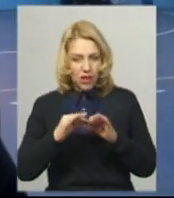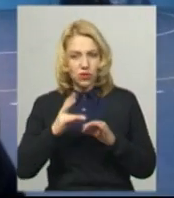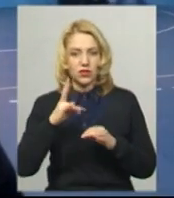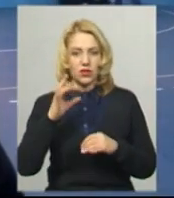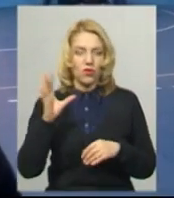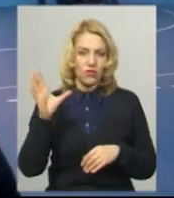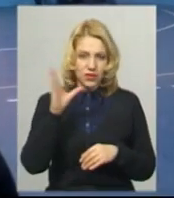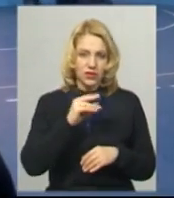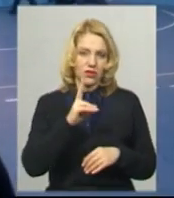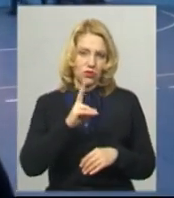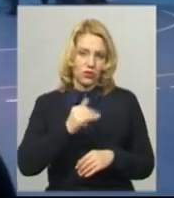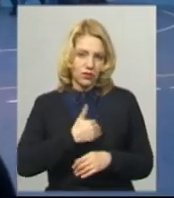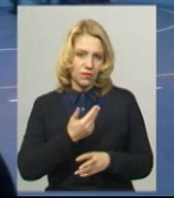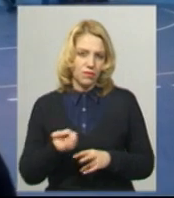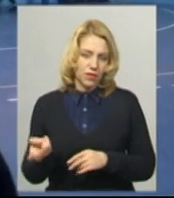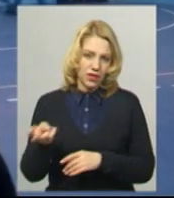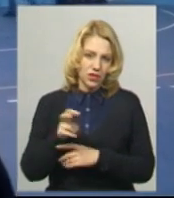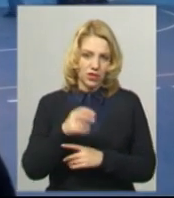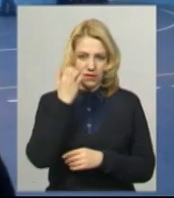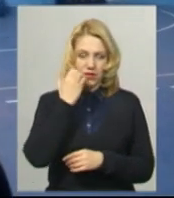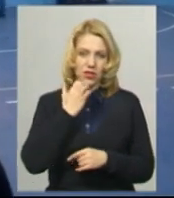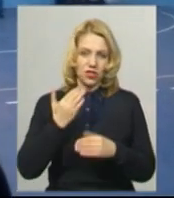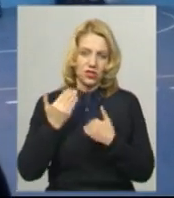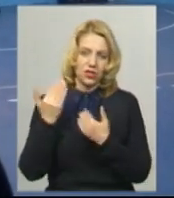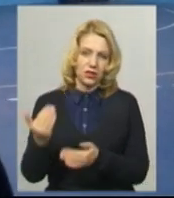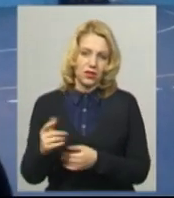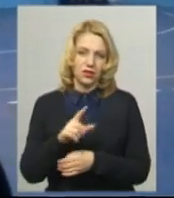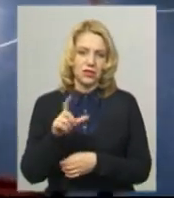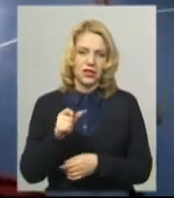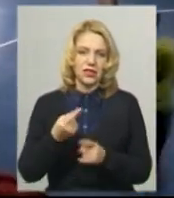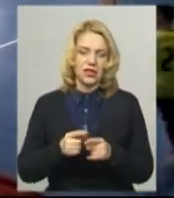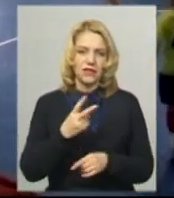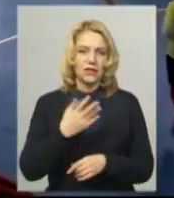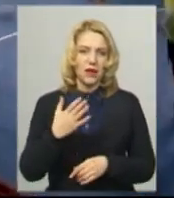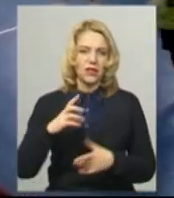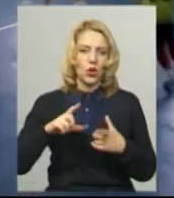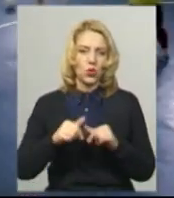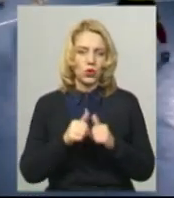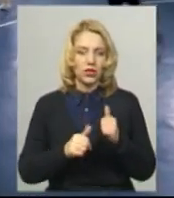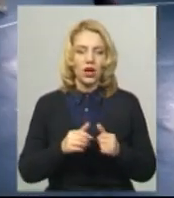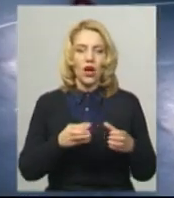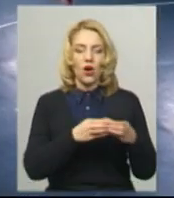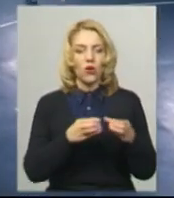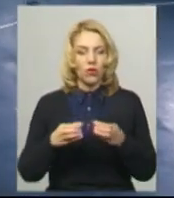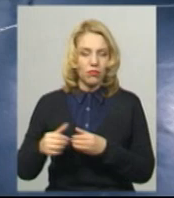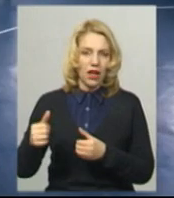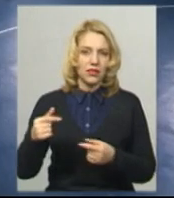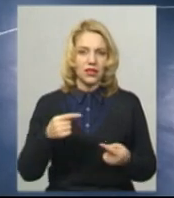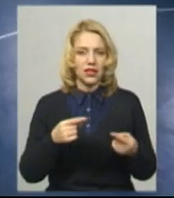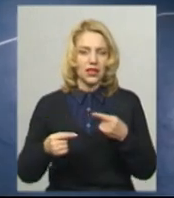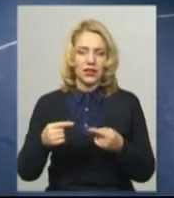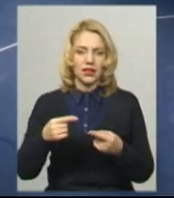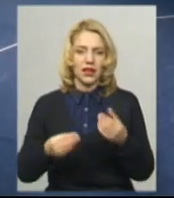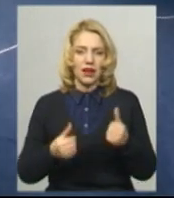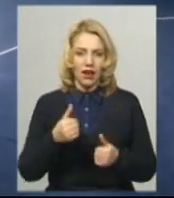відгукнулися, і ми дуже вдячні їм, що вони приїхали на цей 25-й турнір. Команди грали одна з одною, і результати їхніх зустрічей